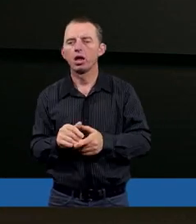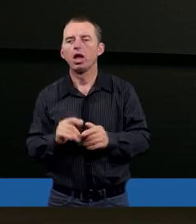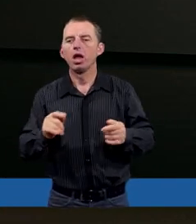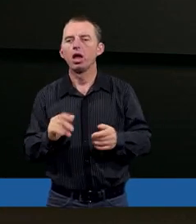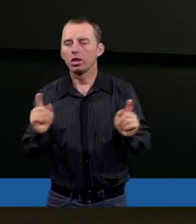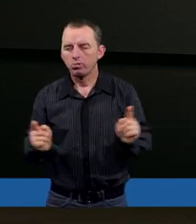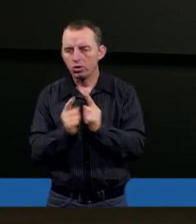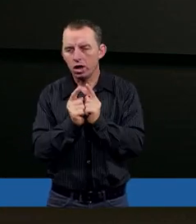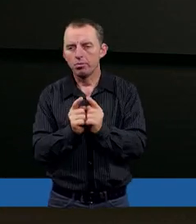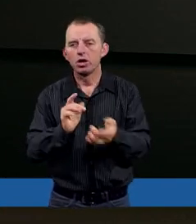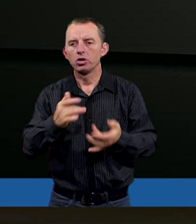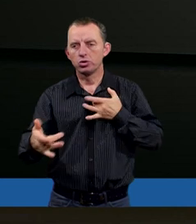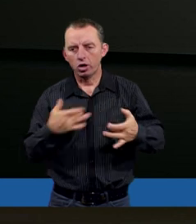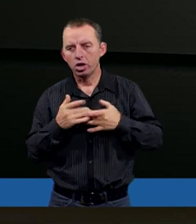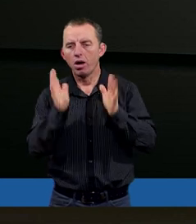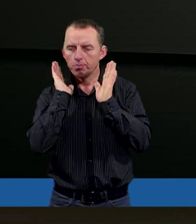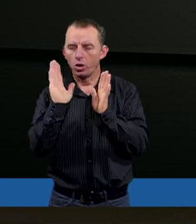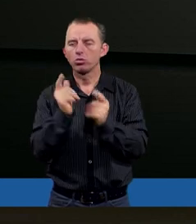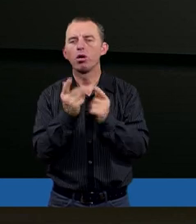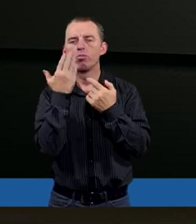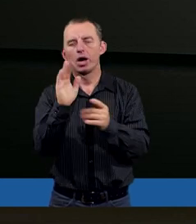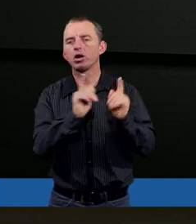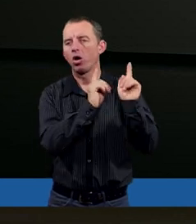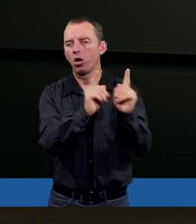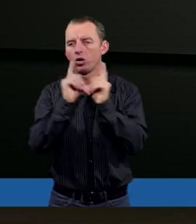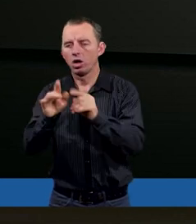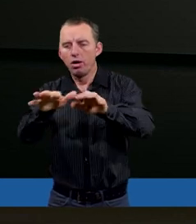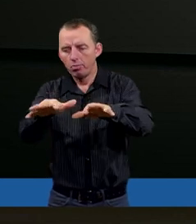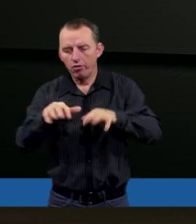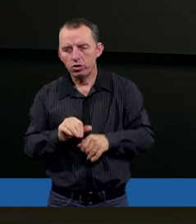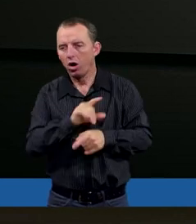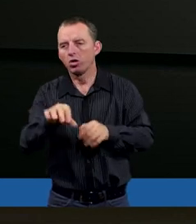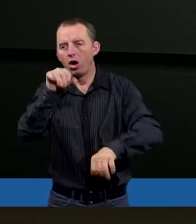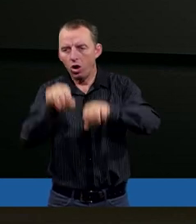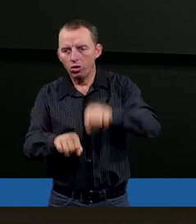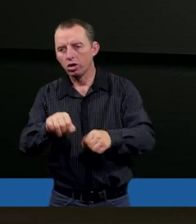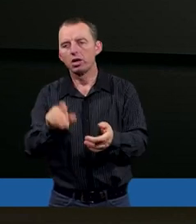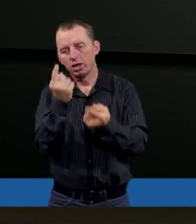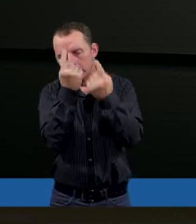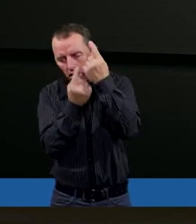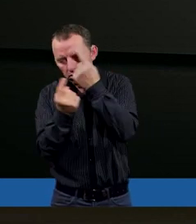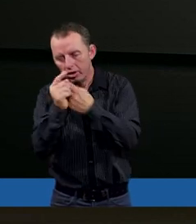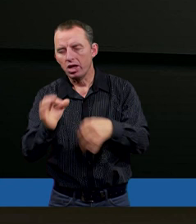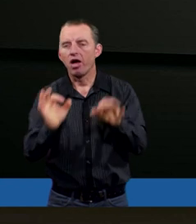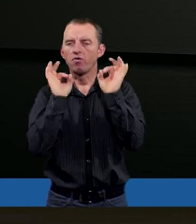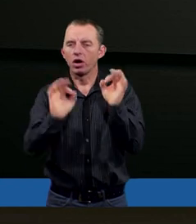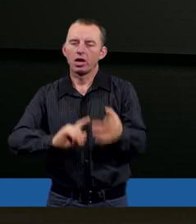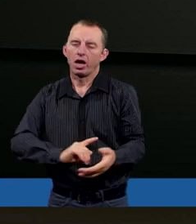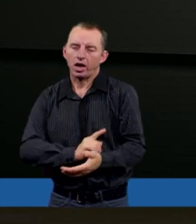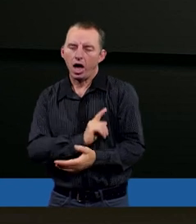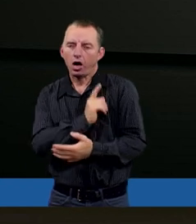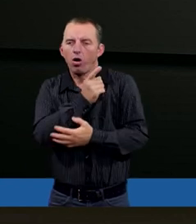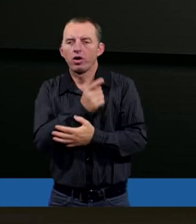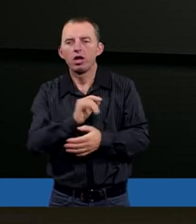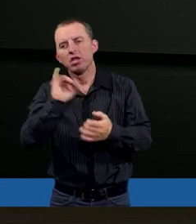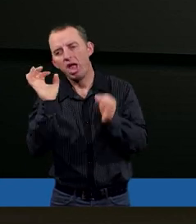spotkamy się z cierpieniem, bądźmy bardzo ostrożni, powstrzymujmy się od osądzania, a raczej zastanówmy się, jak właściwie zareagować,